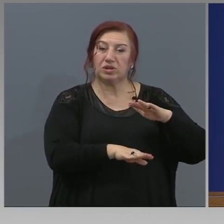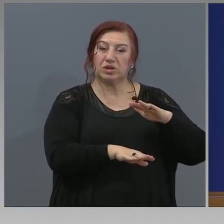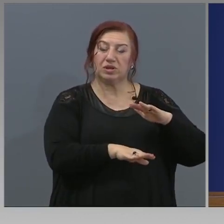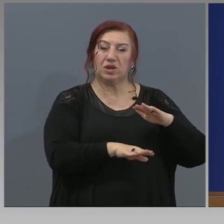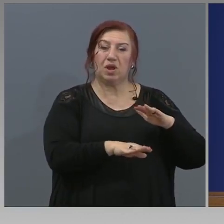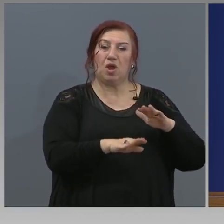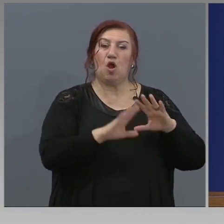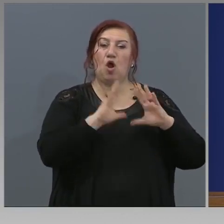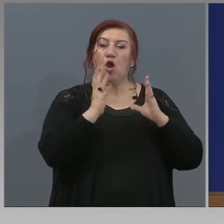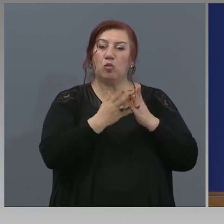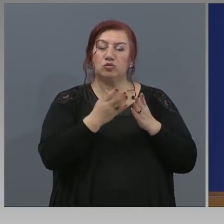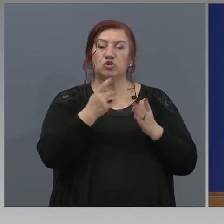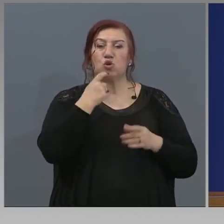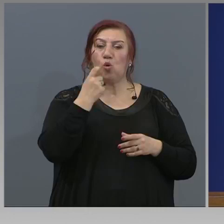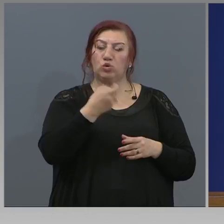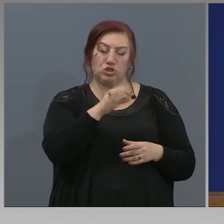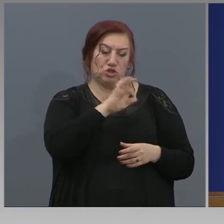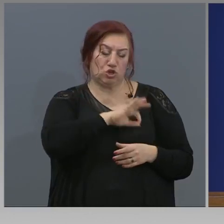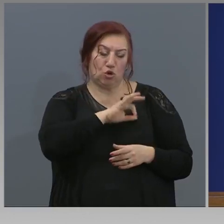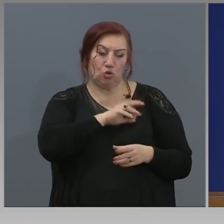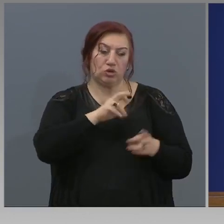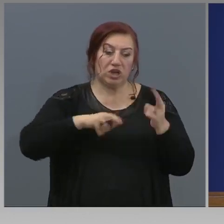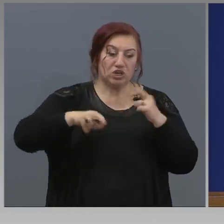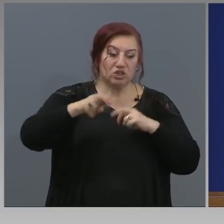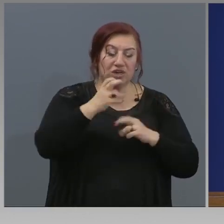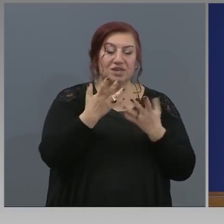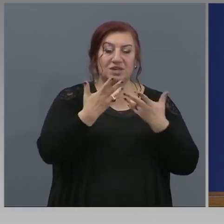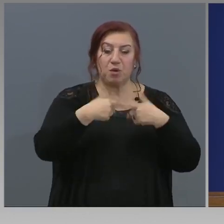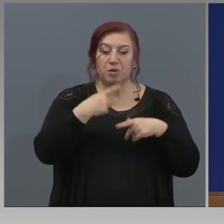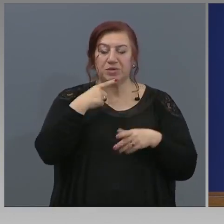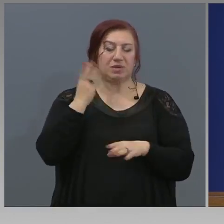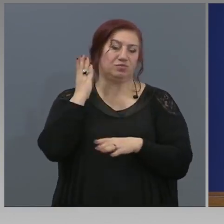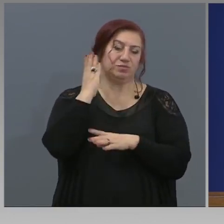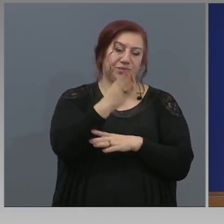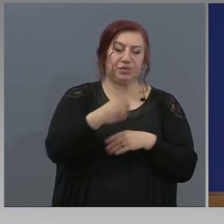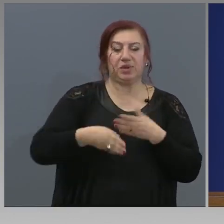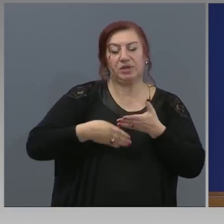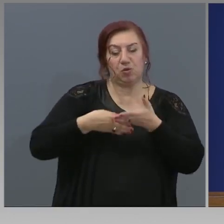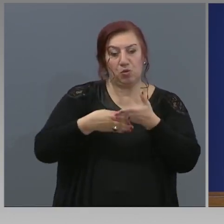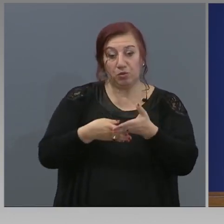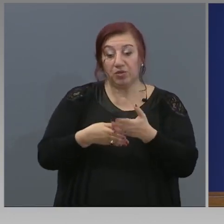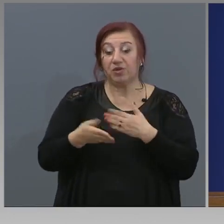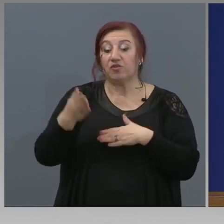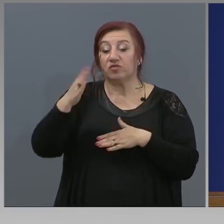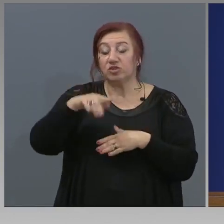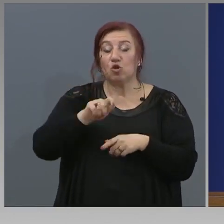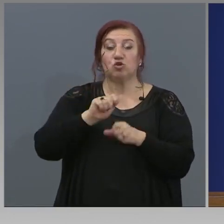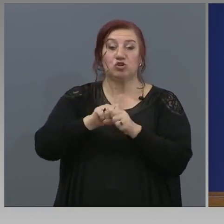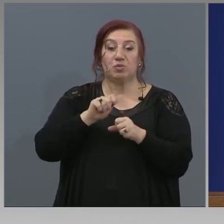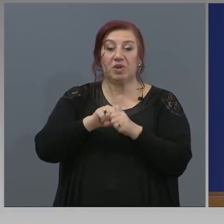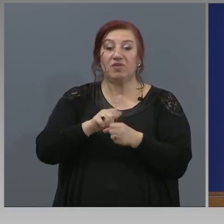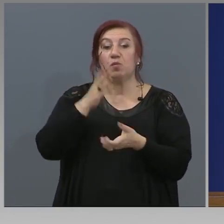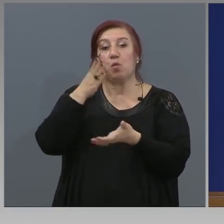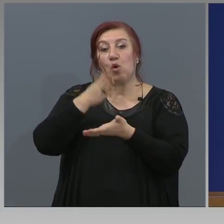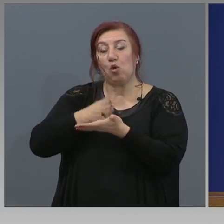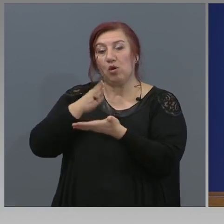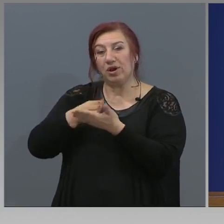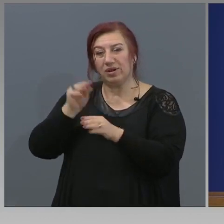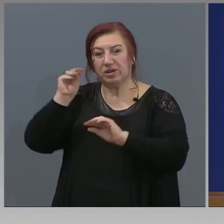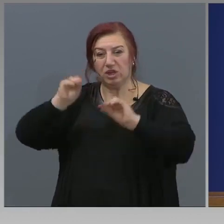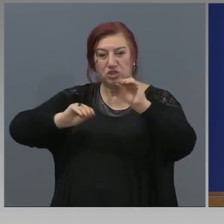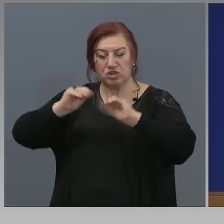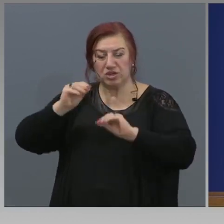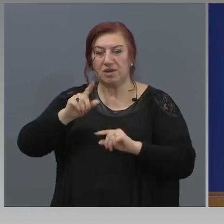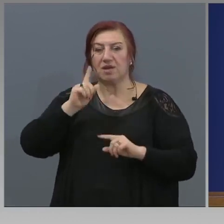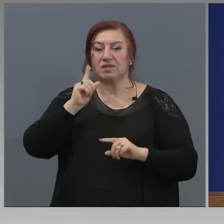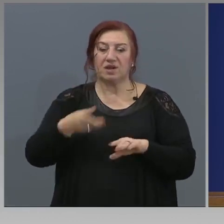общ годишен доход, ще потърсим механизми за директно подпомагане. Но все още се правят конкретните изчисления, все пак